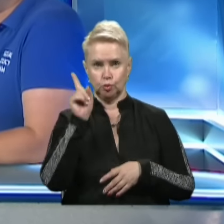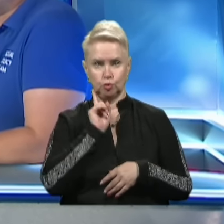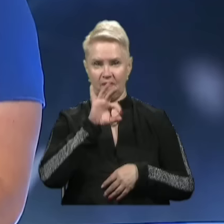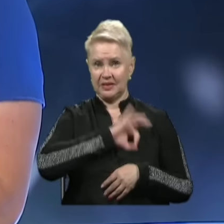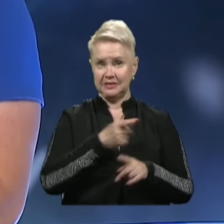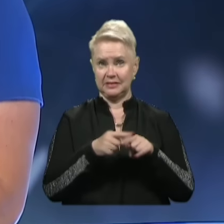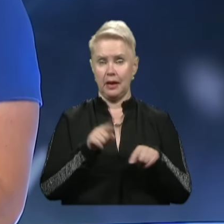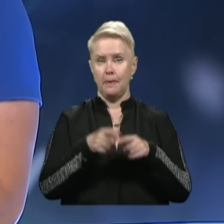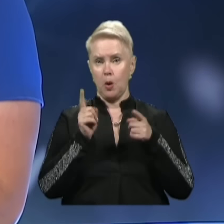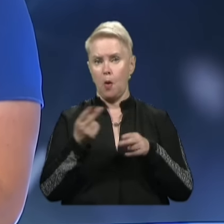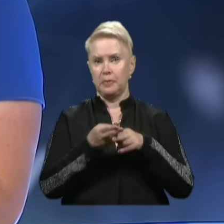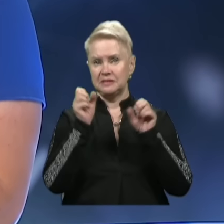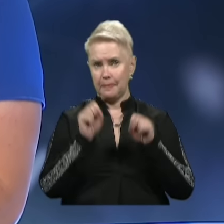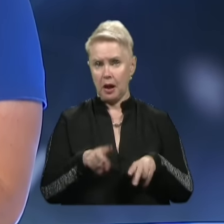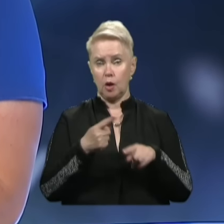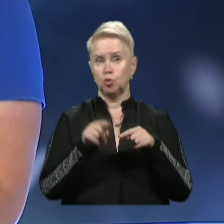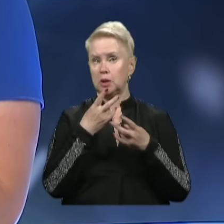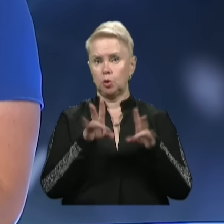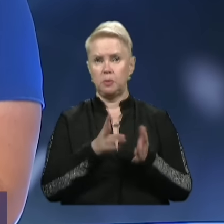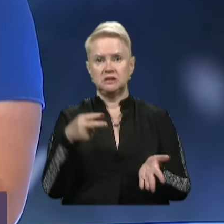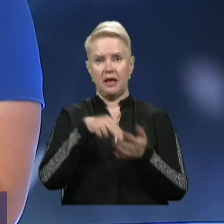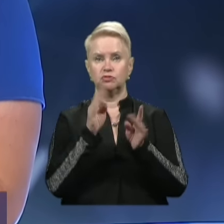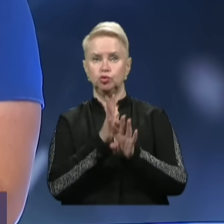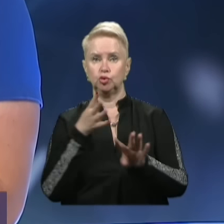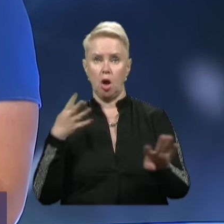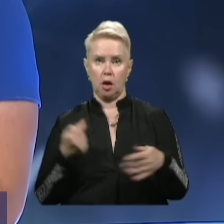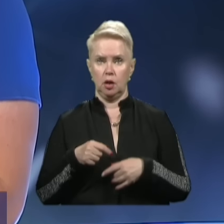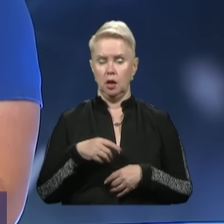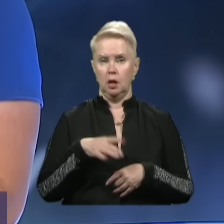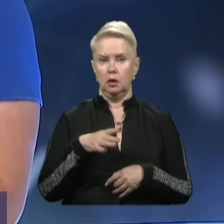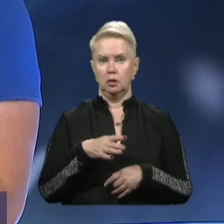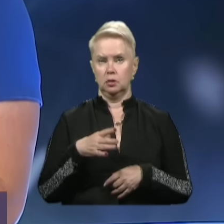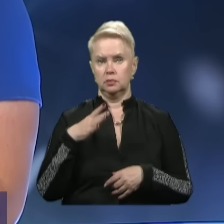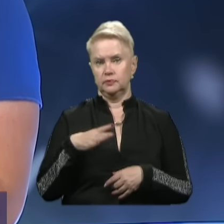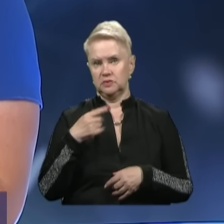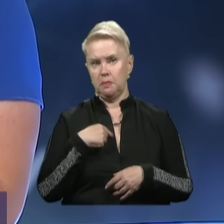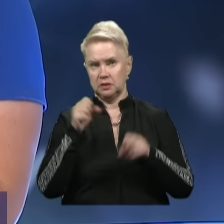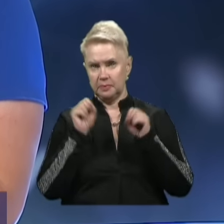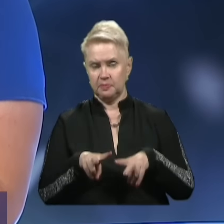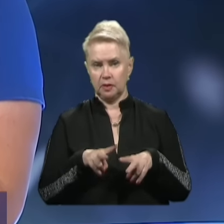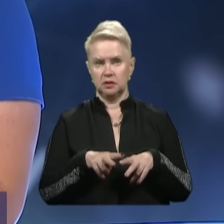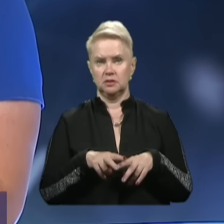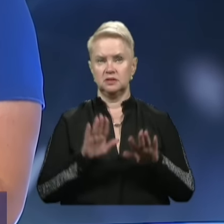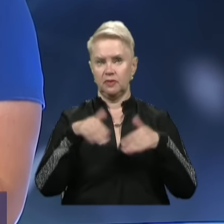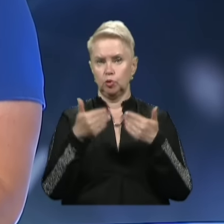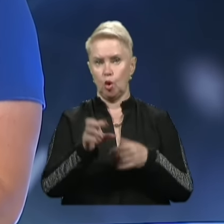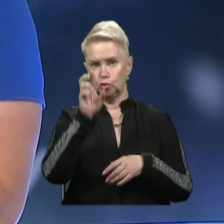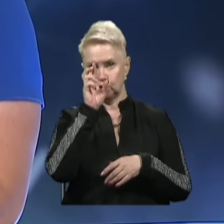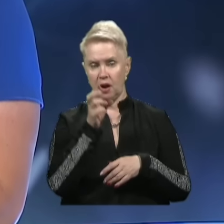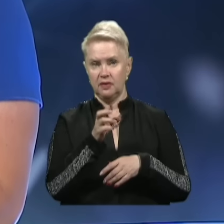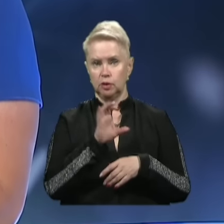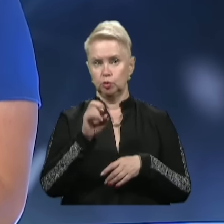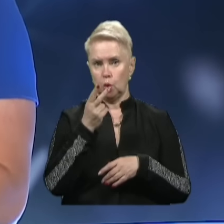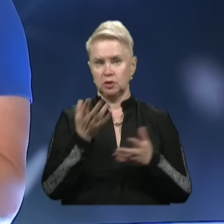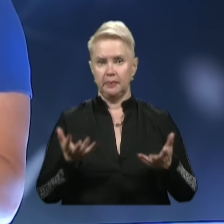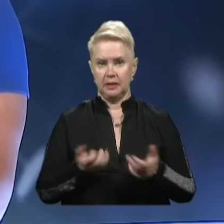ефективність, це насправді і про безпеку. Адже не треба стояти в чергах, наражати себе на небезпеку, звернутися до держави за